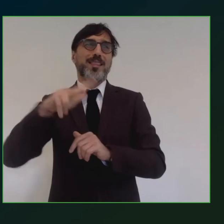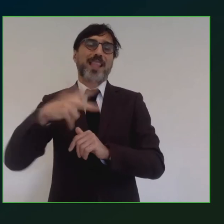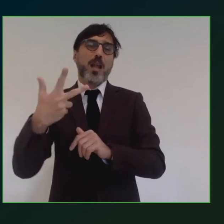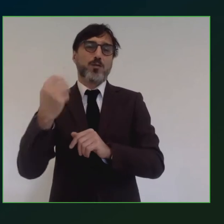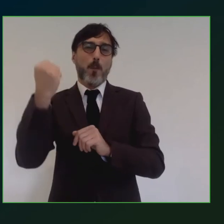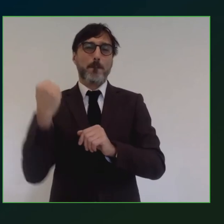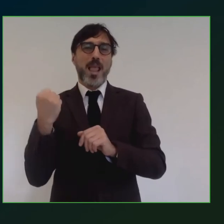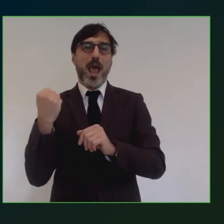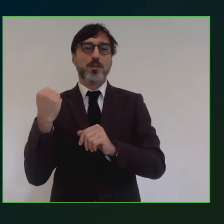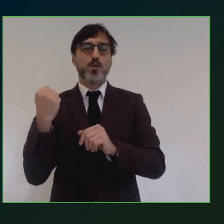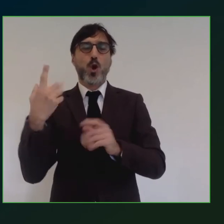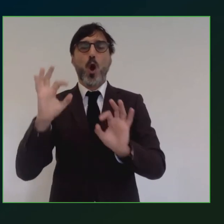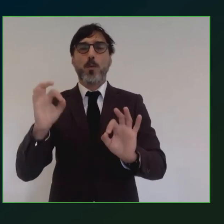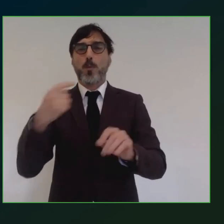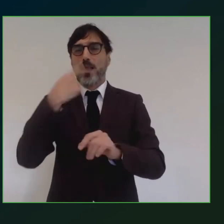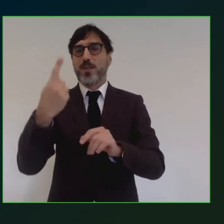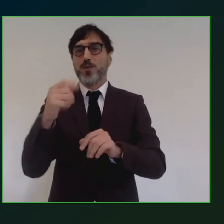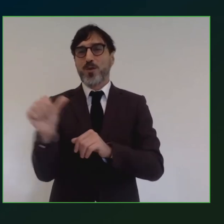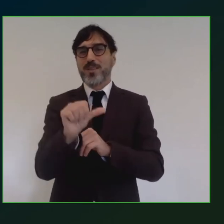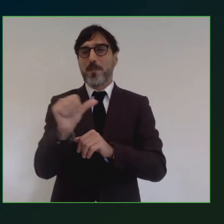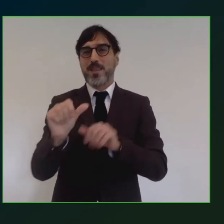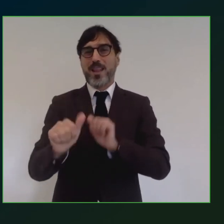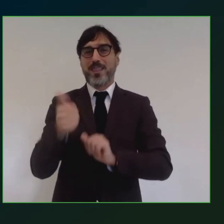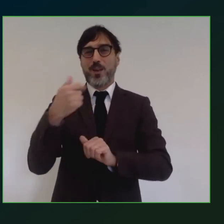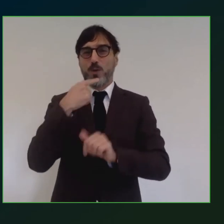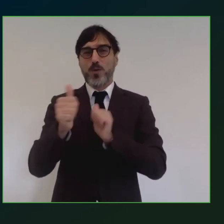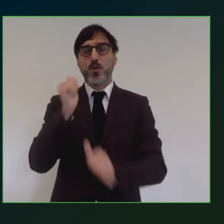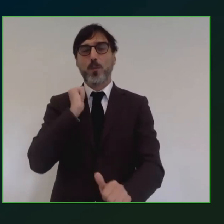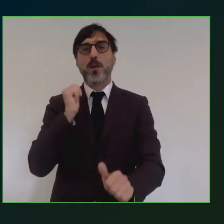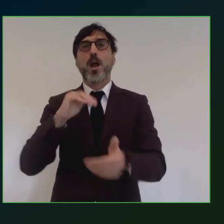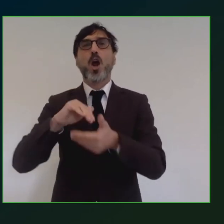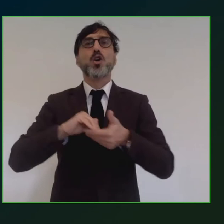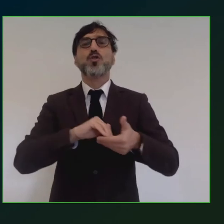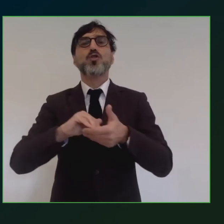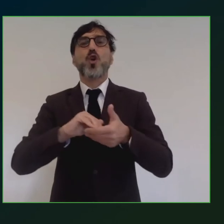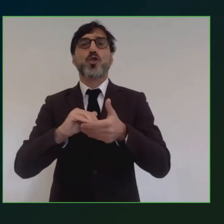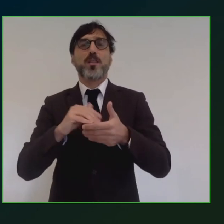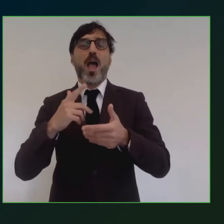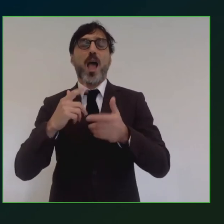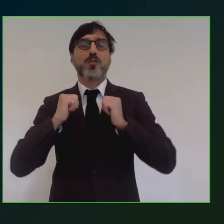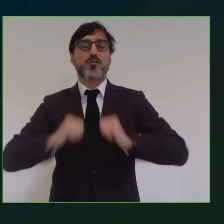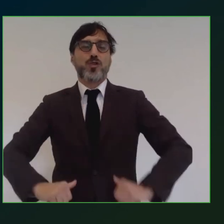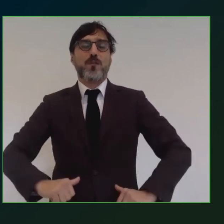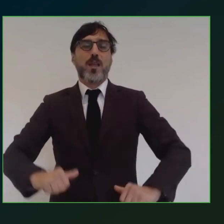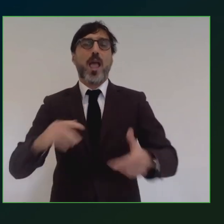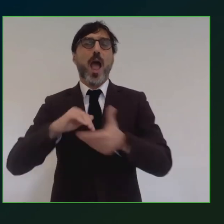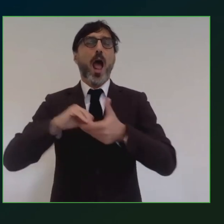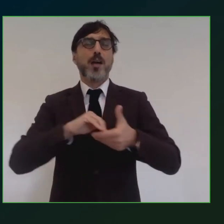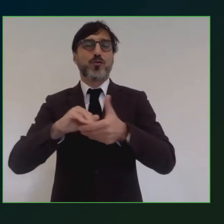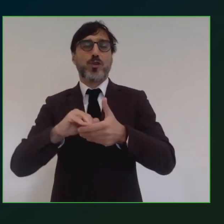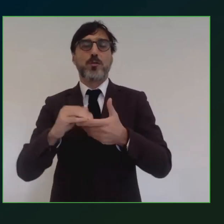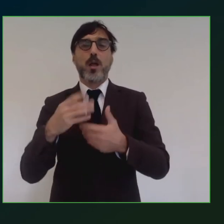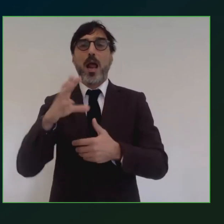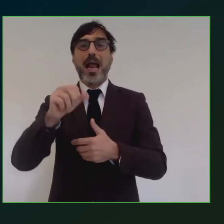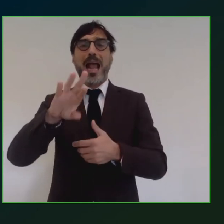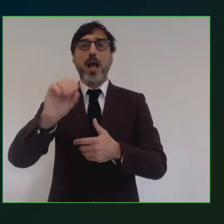che è indicato il Direttore Sabatini e quindi rappresenta un po' la società civile, l'associazionismo della società civile. Carlo Borgomeo